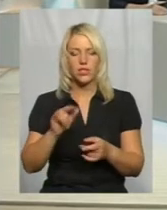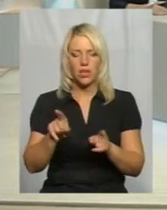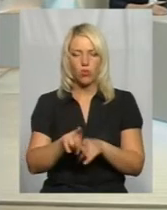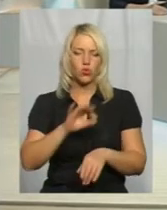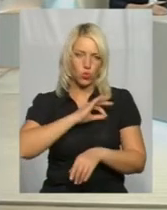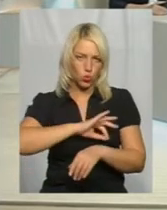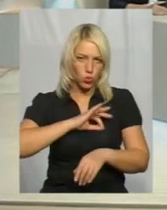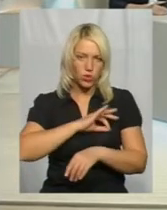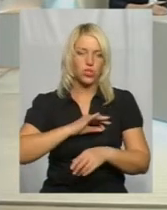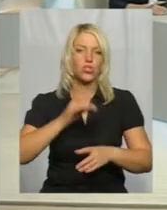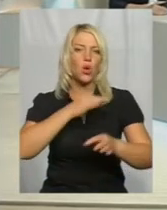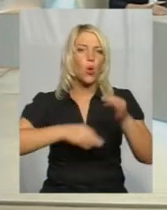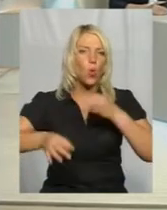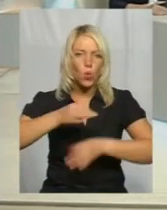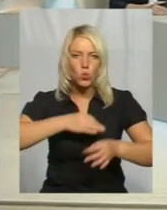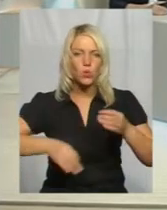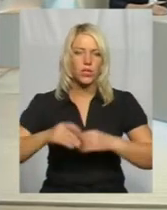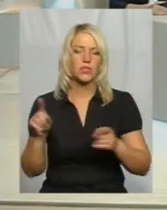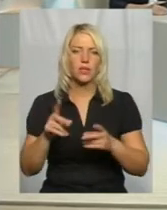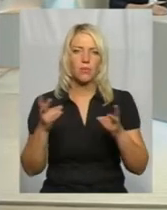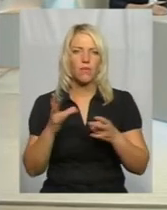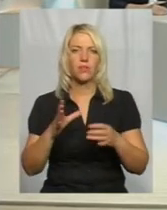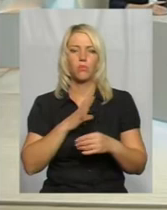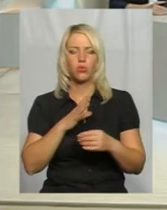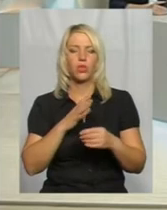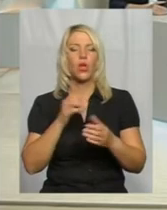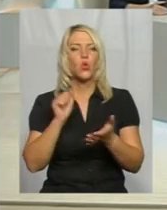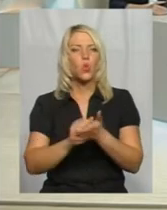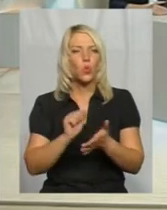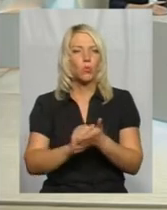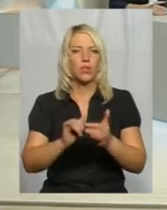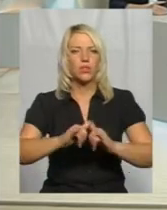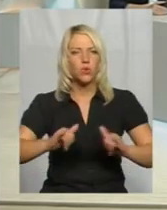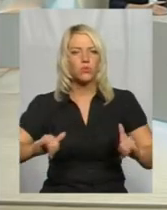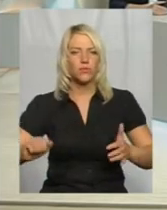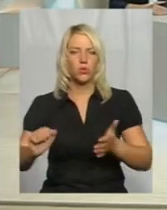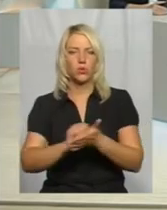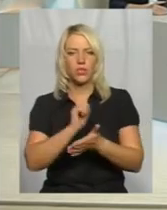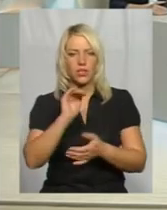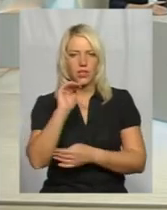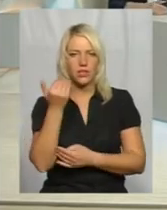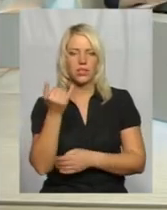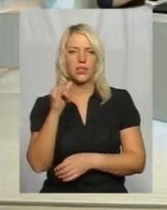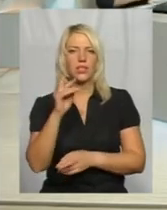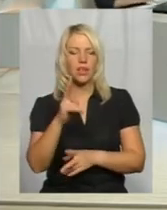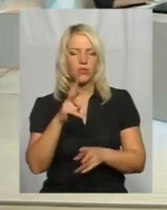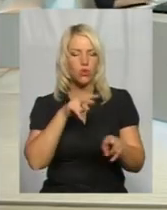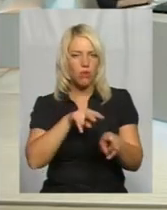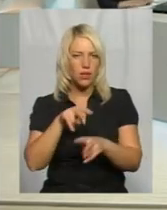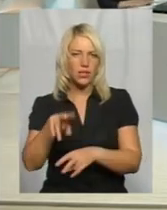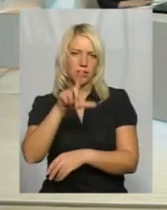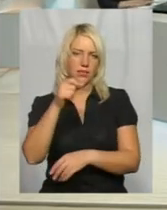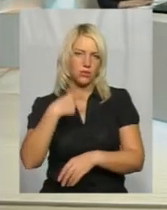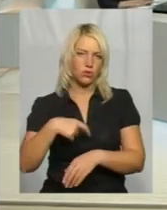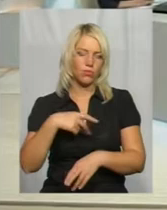консультації, які вона повинна зібрати документи, розвиток дитини. Вона проходить, як доглядати за